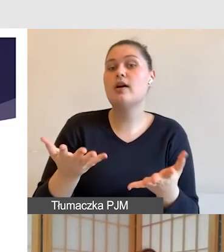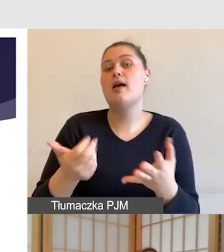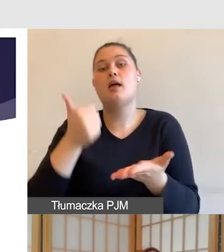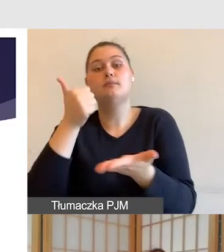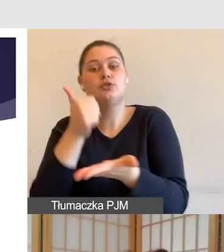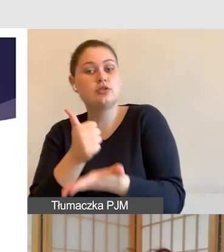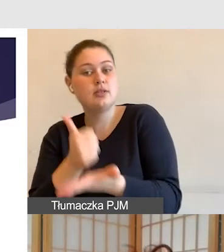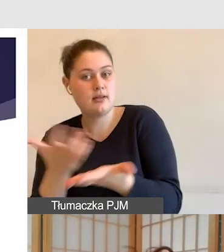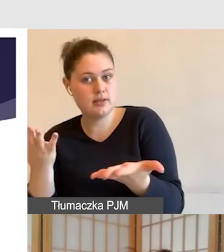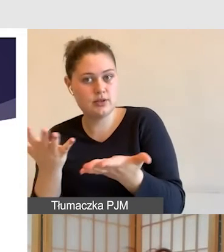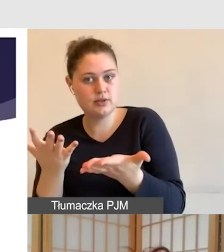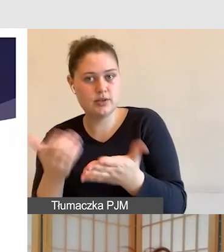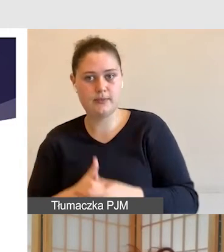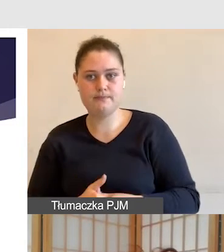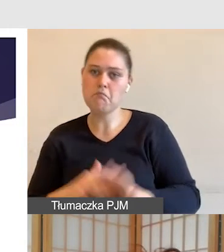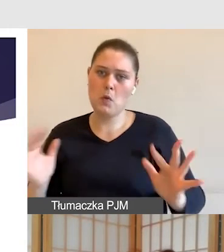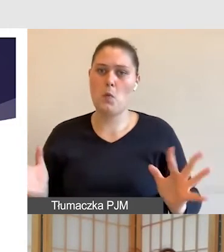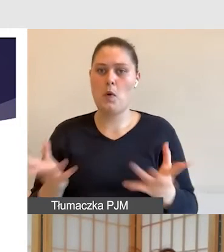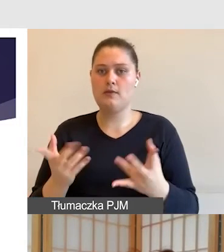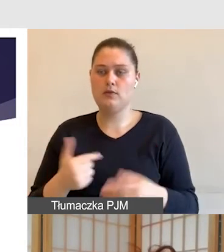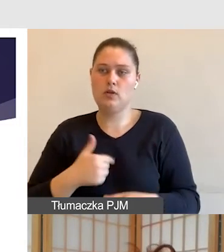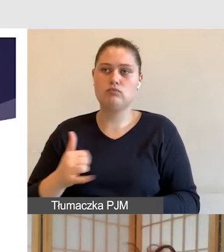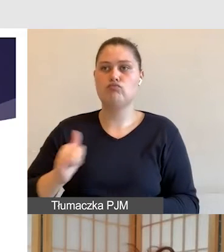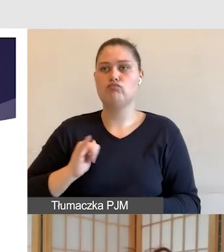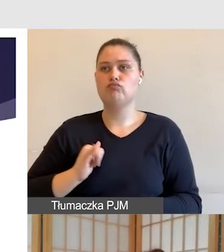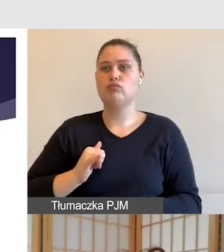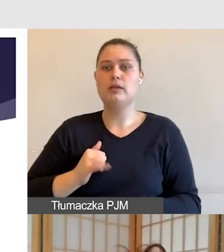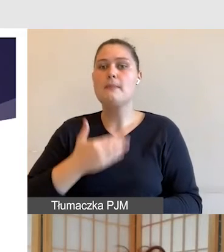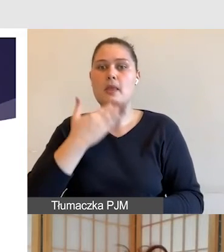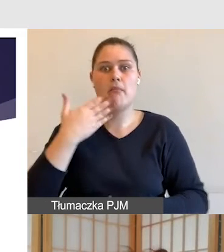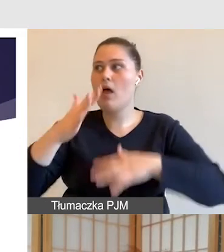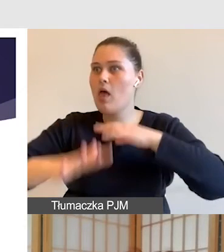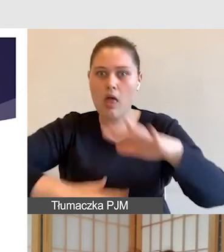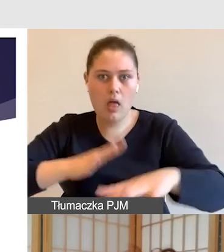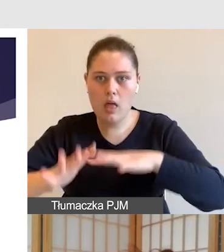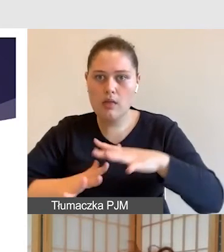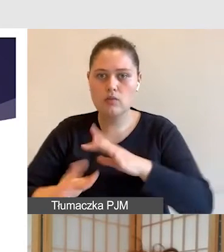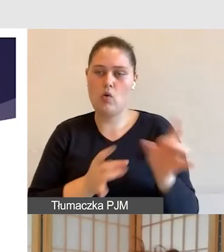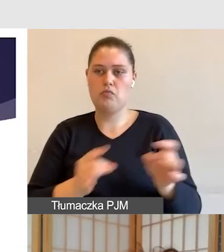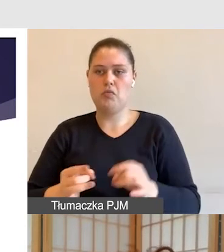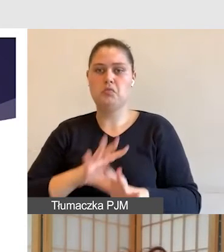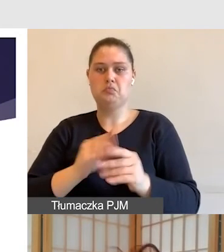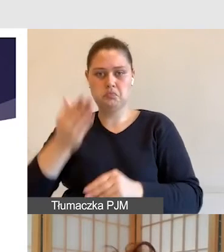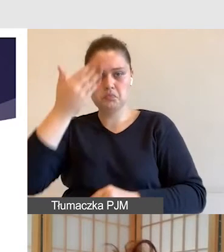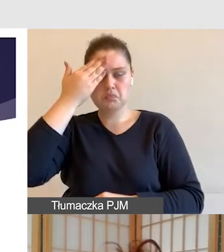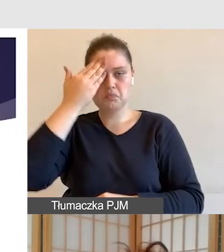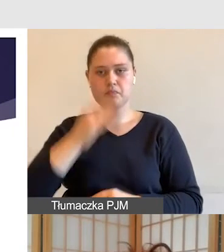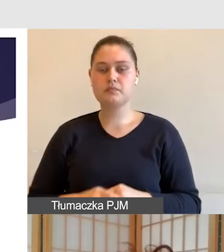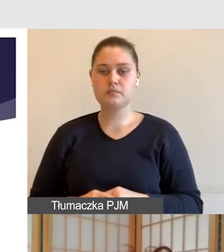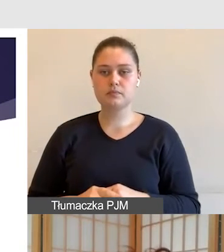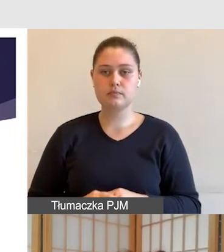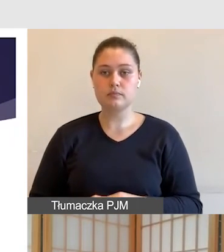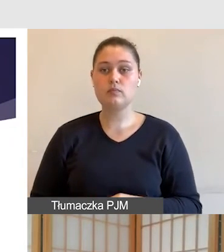i nie będę się czuła zagubiona, ponieważ mogę sobie taką stronę, która oczywiście tutaj nawet nie wspominam, jest przygotowana zgodnie z